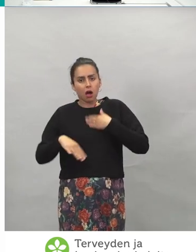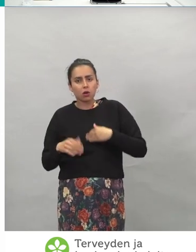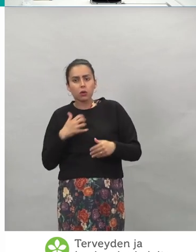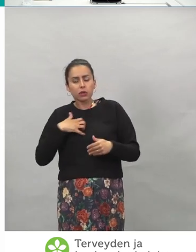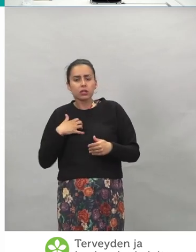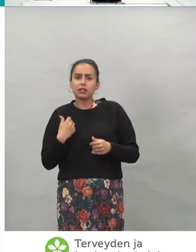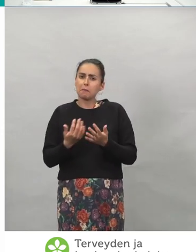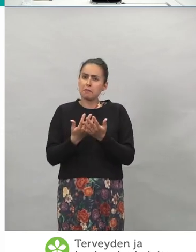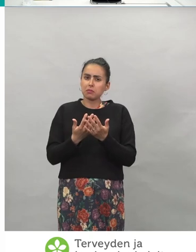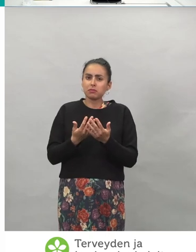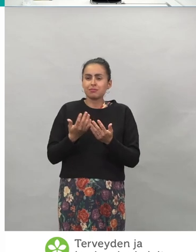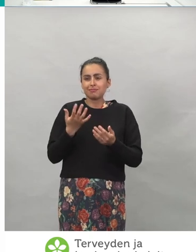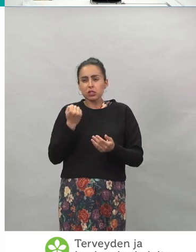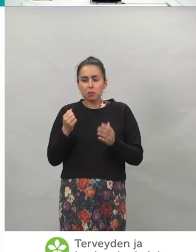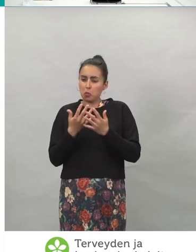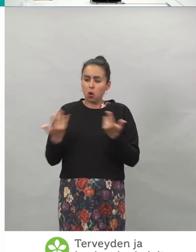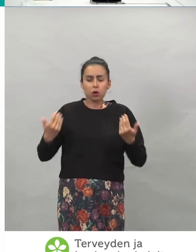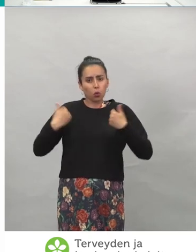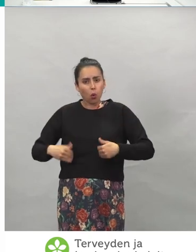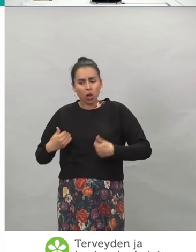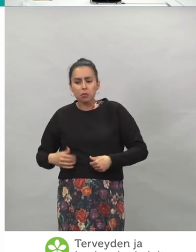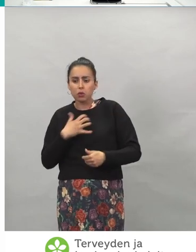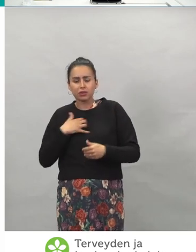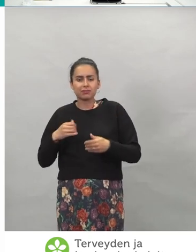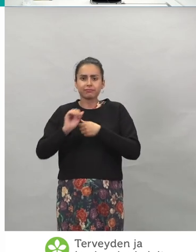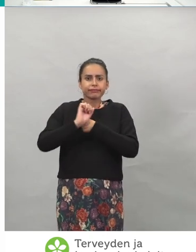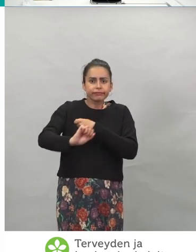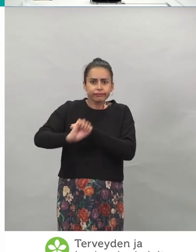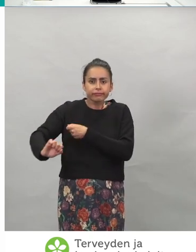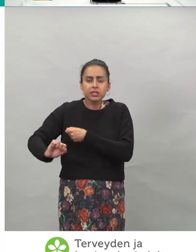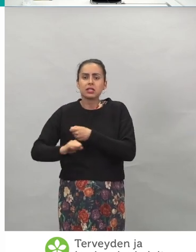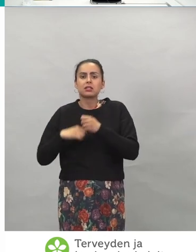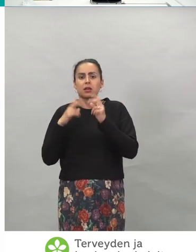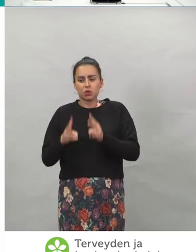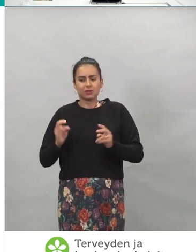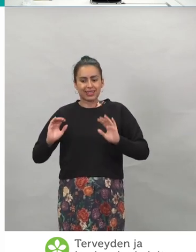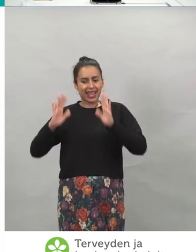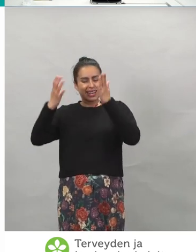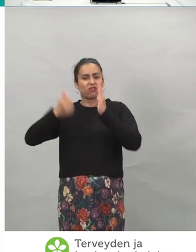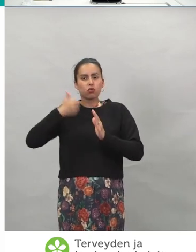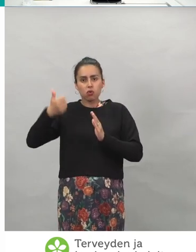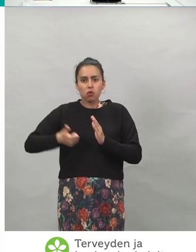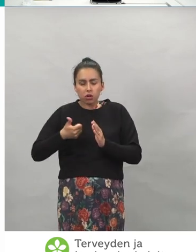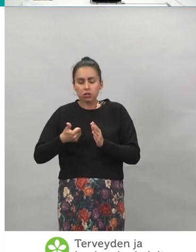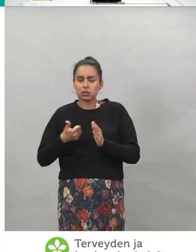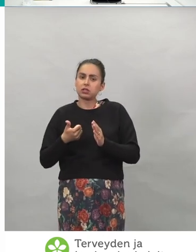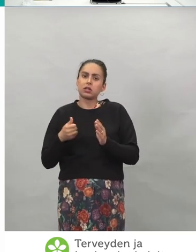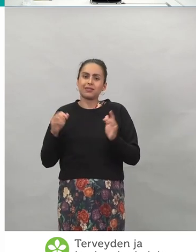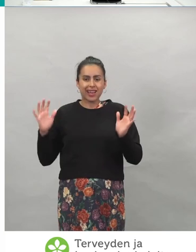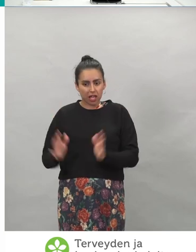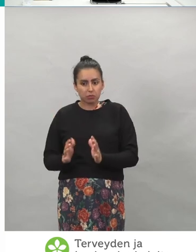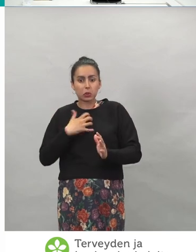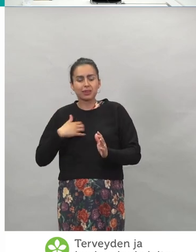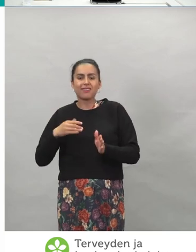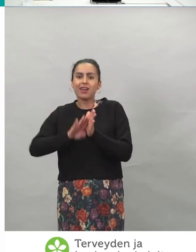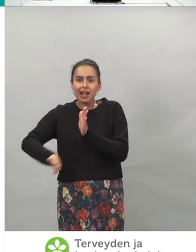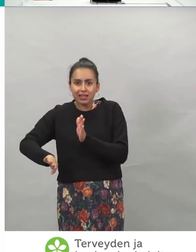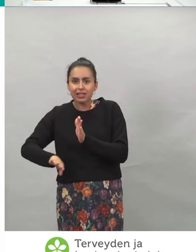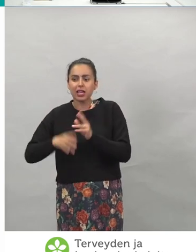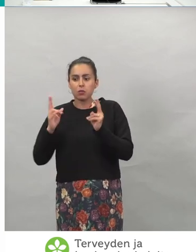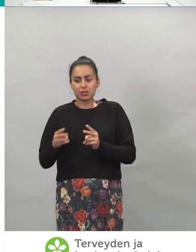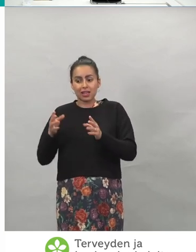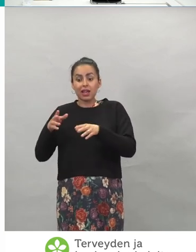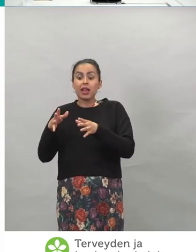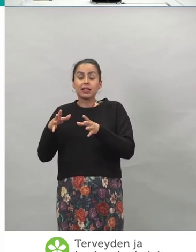kuolemia ja elinvuosien menetystä ja vakavaa tautia, ja sitä kautta varmistaa terveydenhuollon kantokykyä.